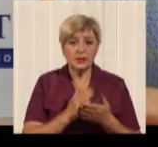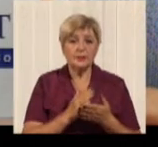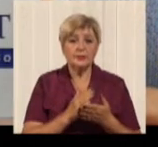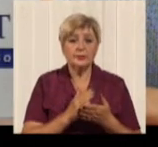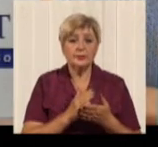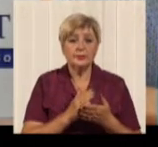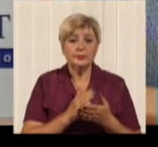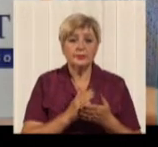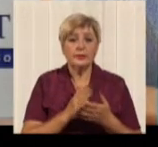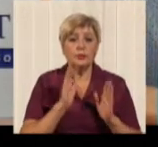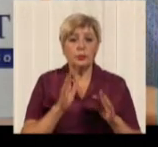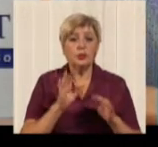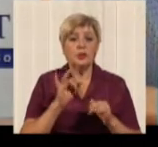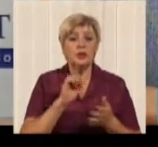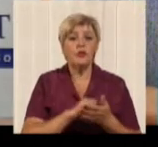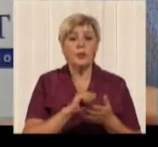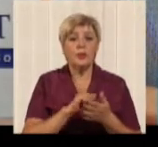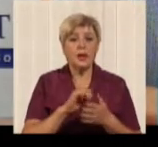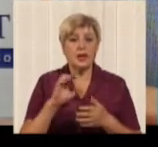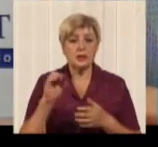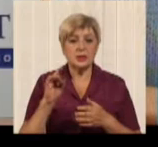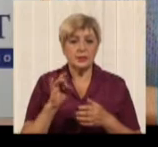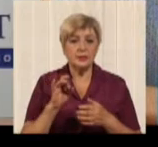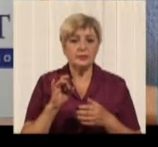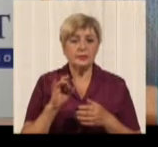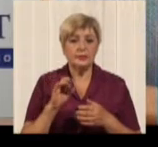і в пресу. Поступить ця інформація, думаю,